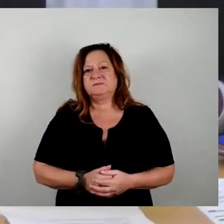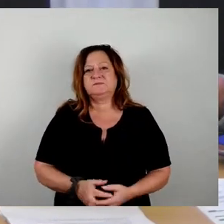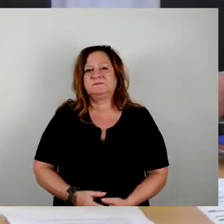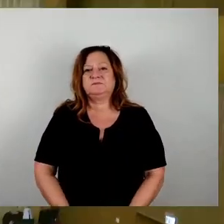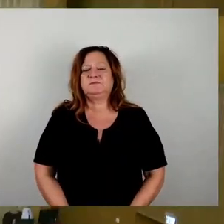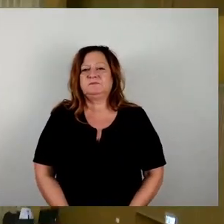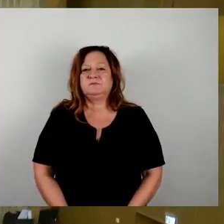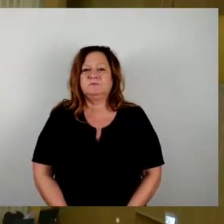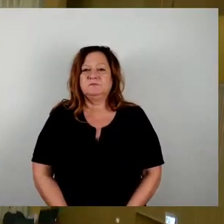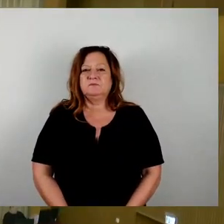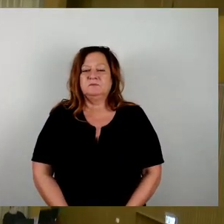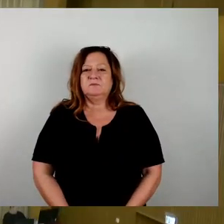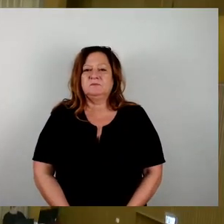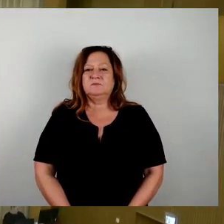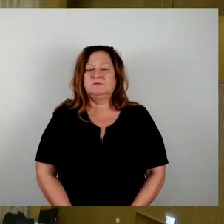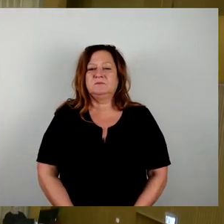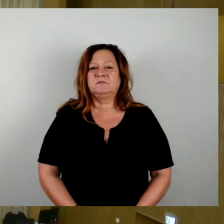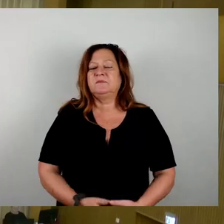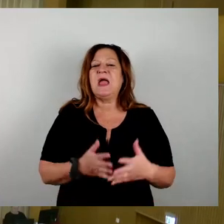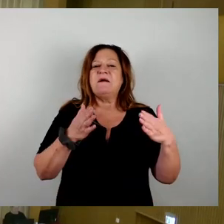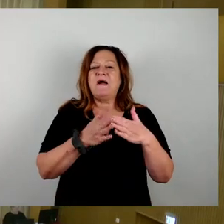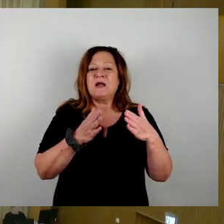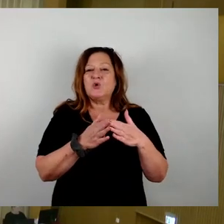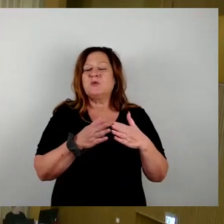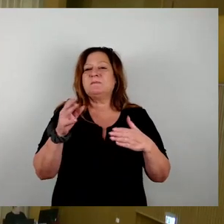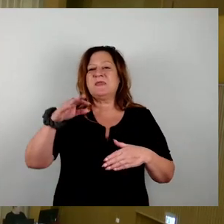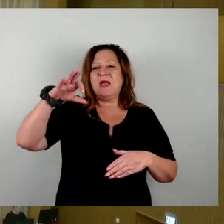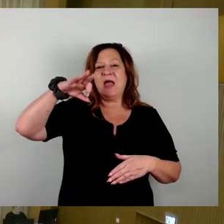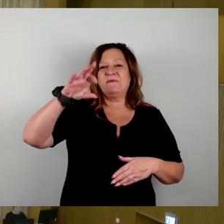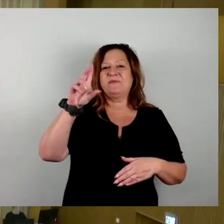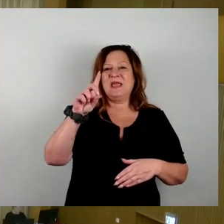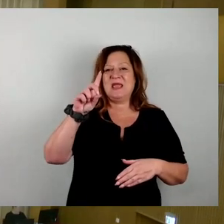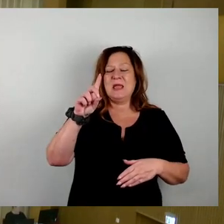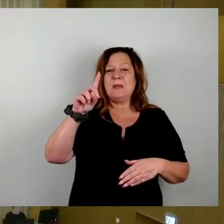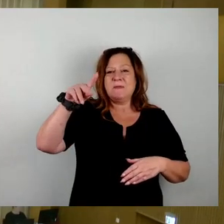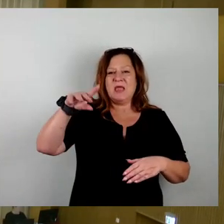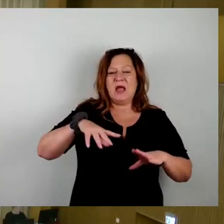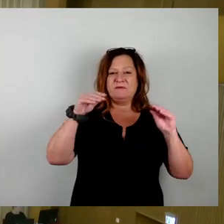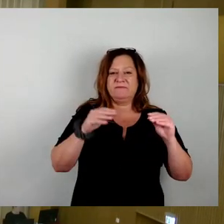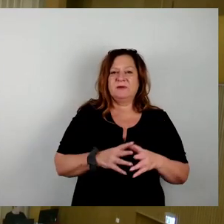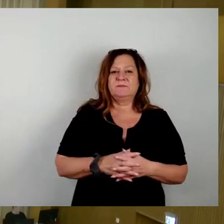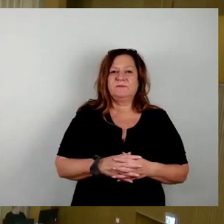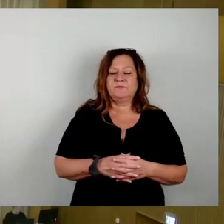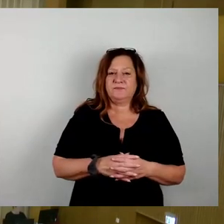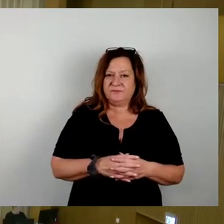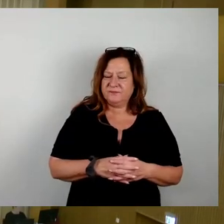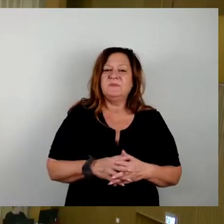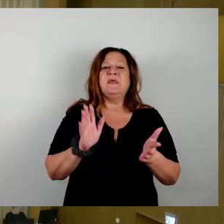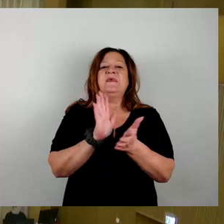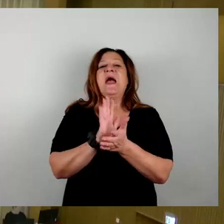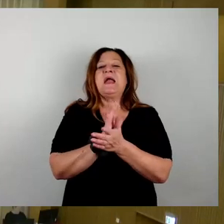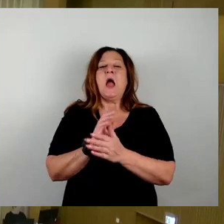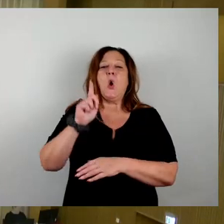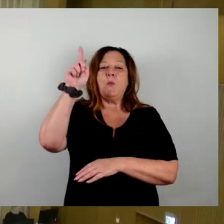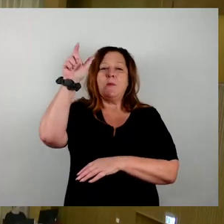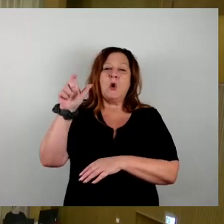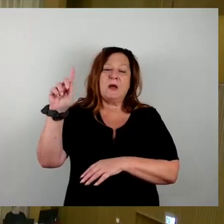Und die Fraktionsrunde wird dann mit der FDP beginnen, damit sie sich entsprechend vorbereitet. Ja, sehr geehrter Herr Oberbürgermeister, liebe Stadträte, liebe